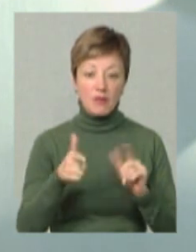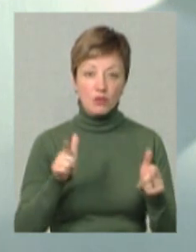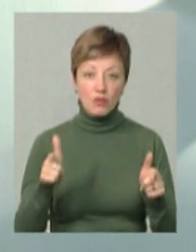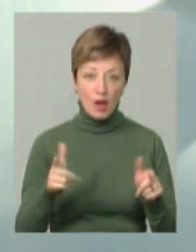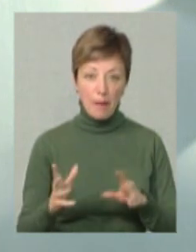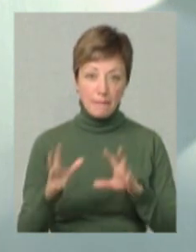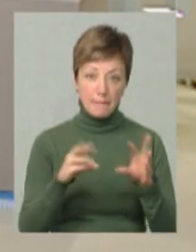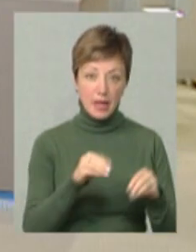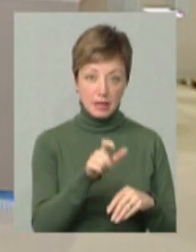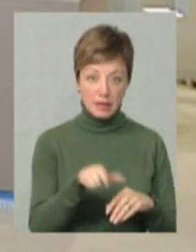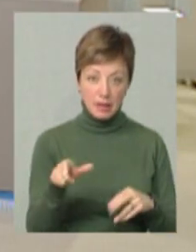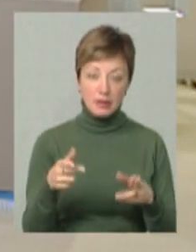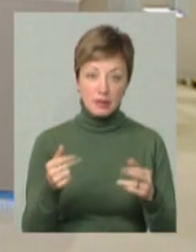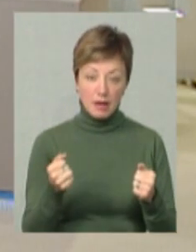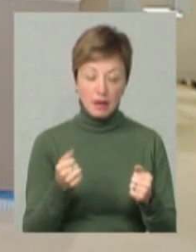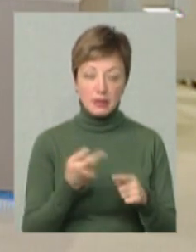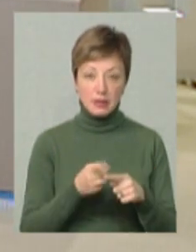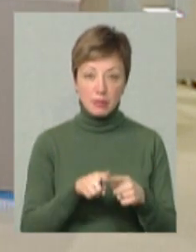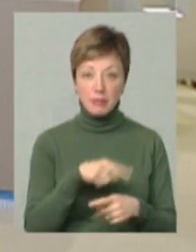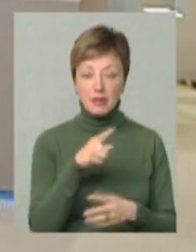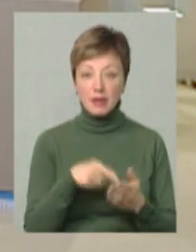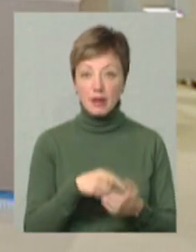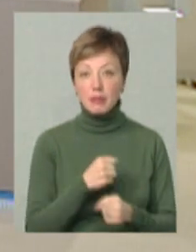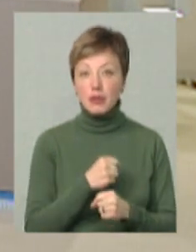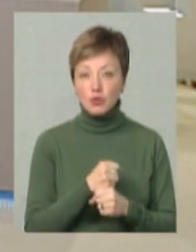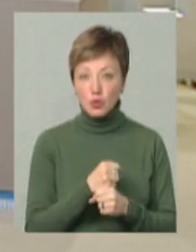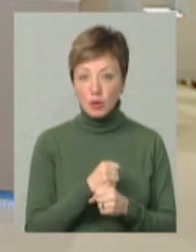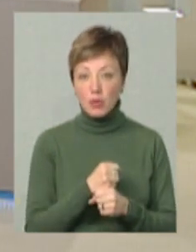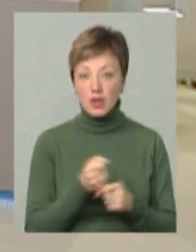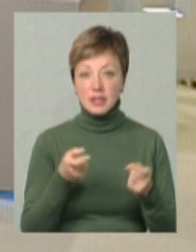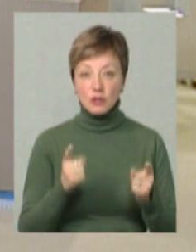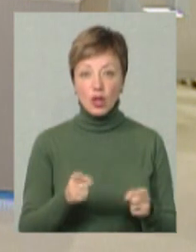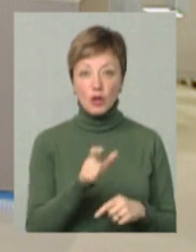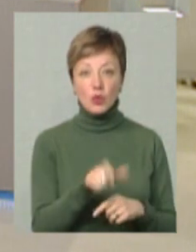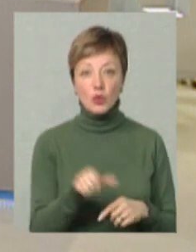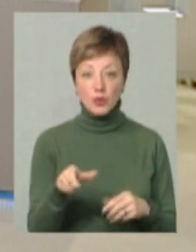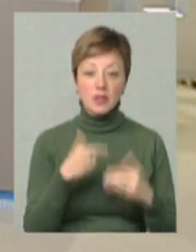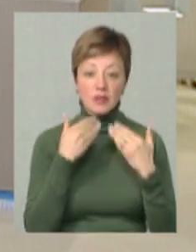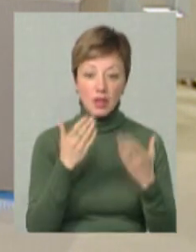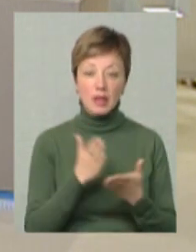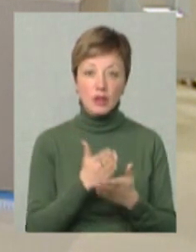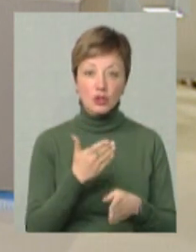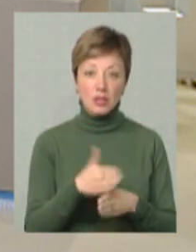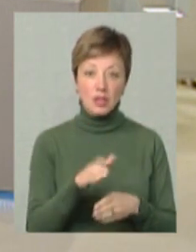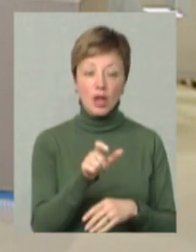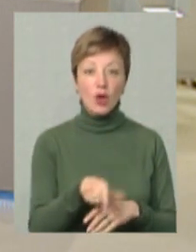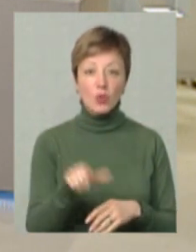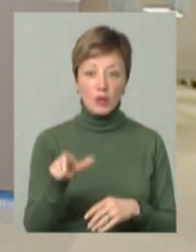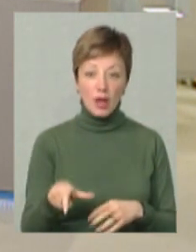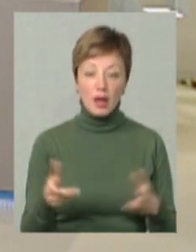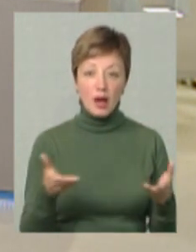переселенців? Так, також над даним питанням працюємо. Звичайно, люди звертаються. Є частина людей,